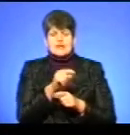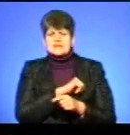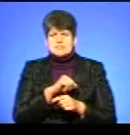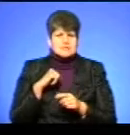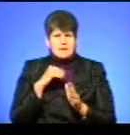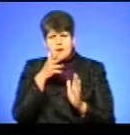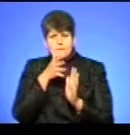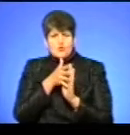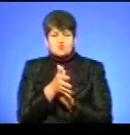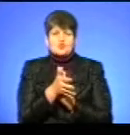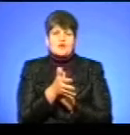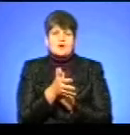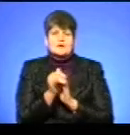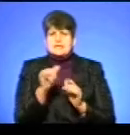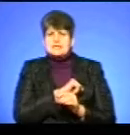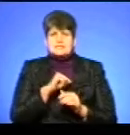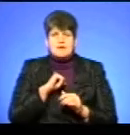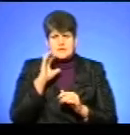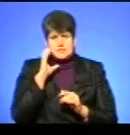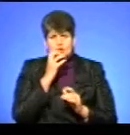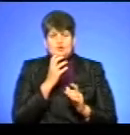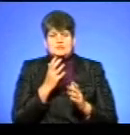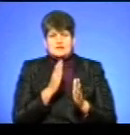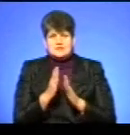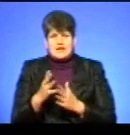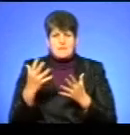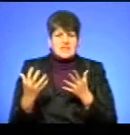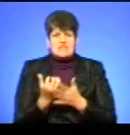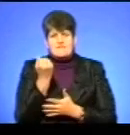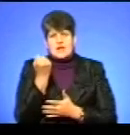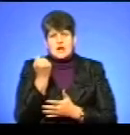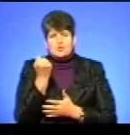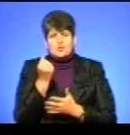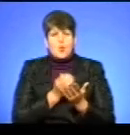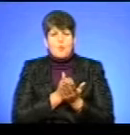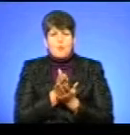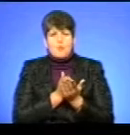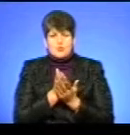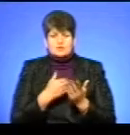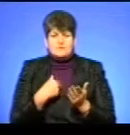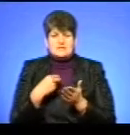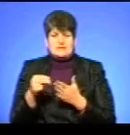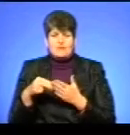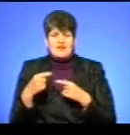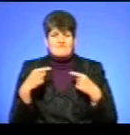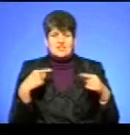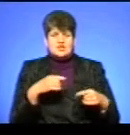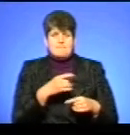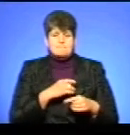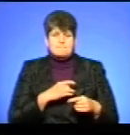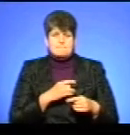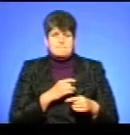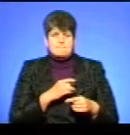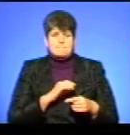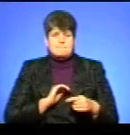прозора і сама серйозна система, і виграють послуги, і ми закупляємо в інших приватних, наприклад,